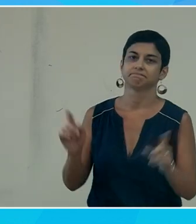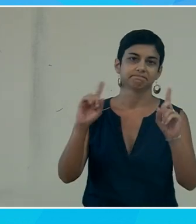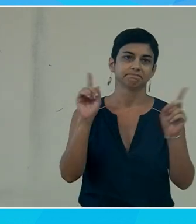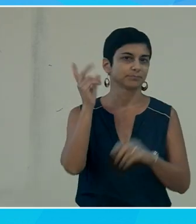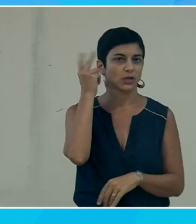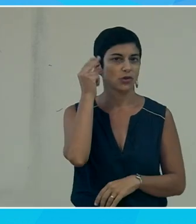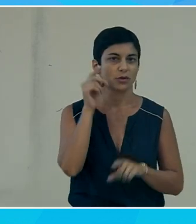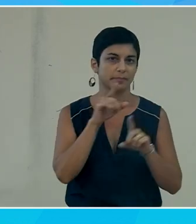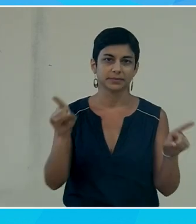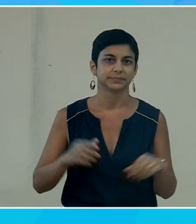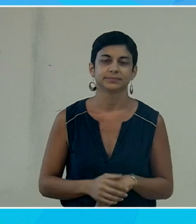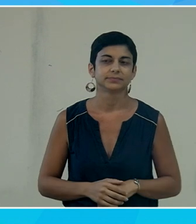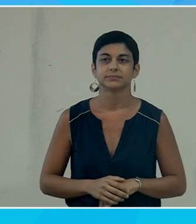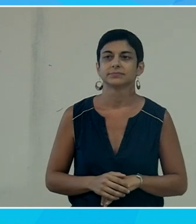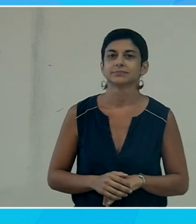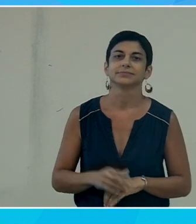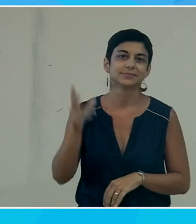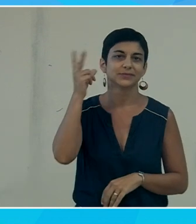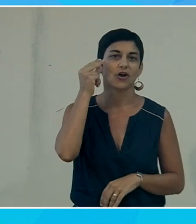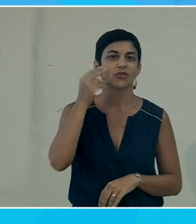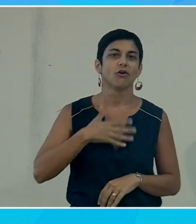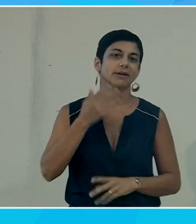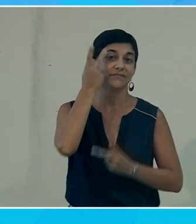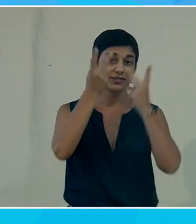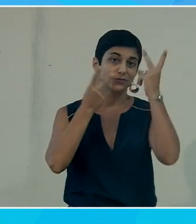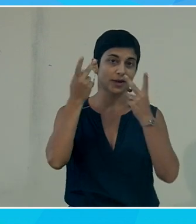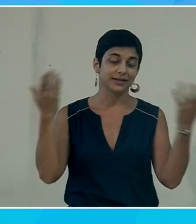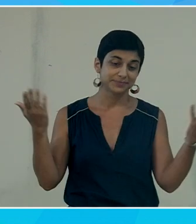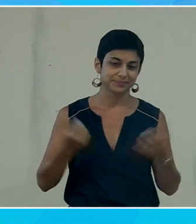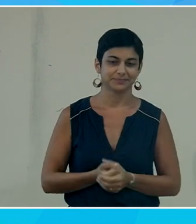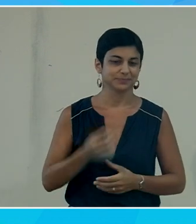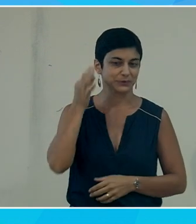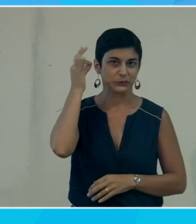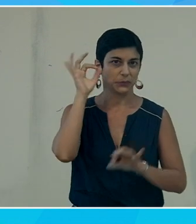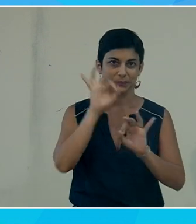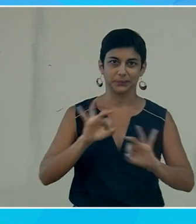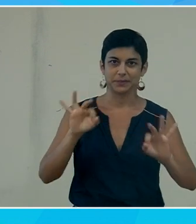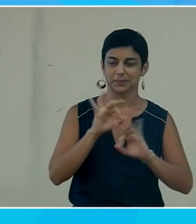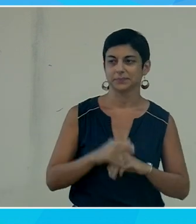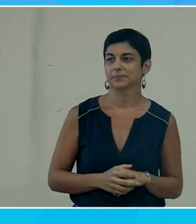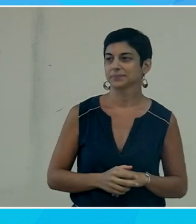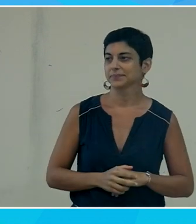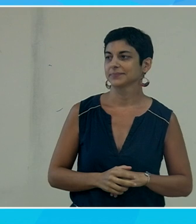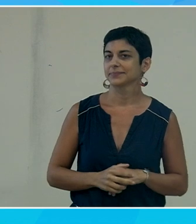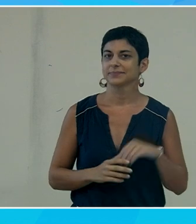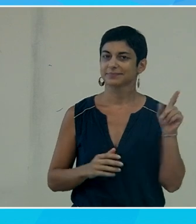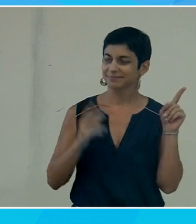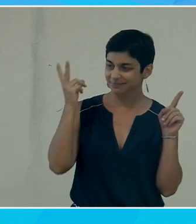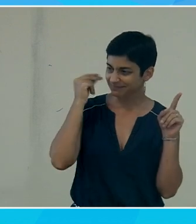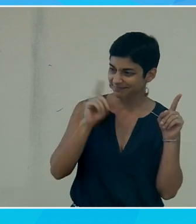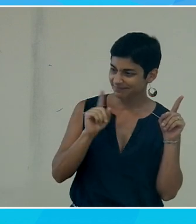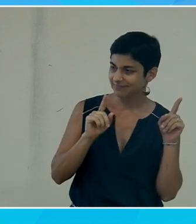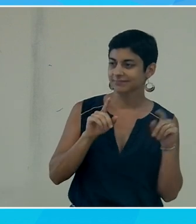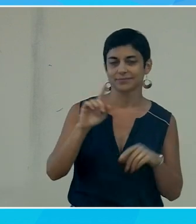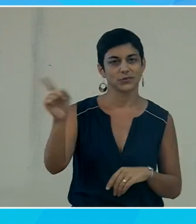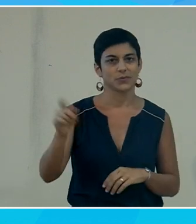Vous l'entendez ? On va l'entendre visuellement encore une fois, je pense, parce qu'on n'a pas le son. Vous n'avez pas de son ? Non.